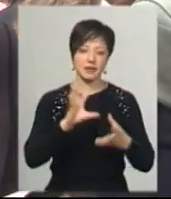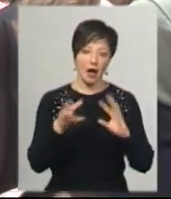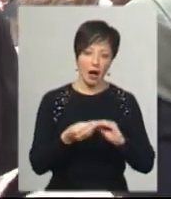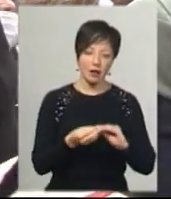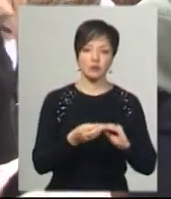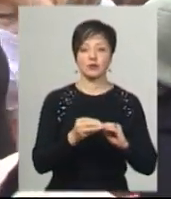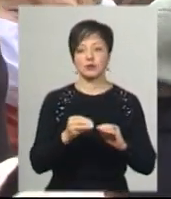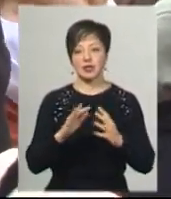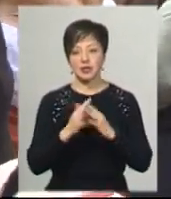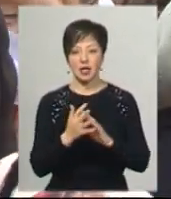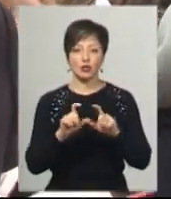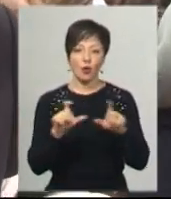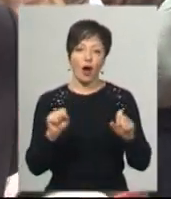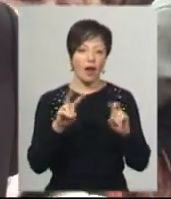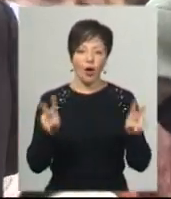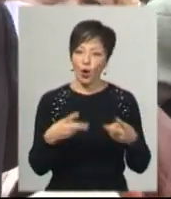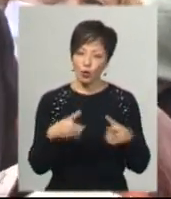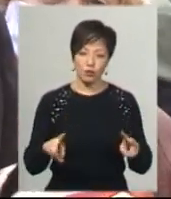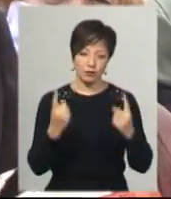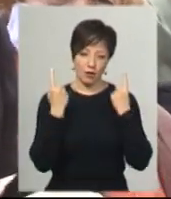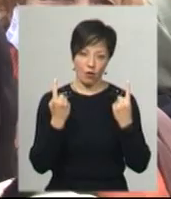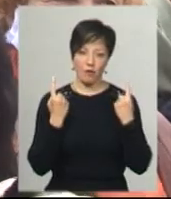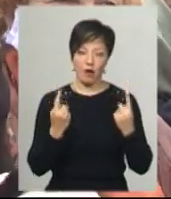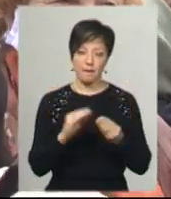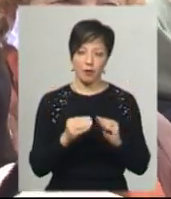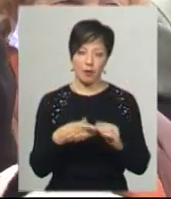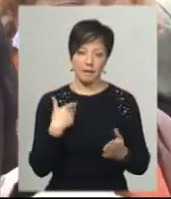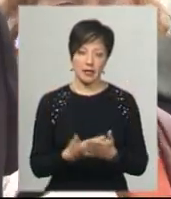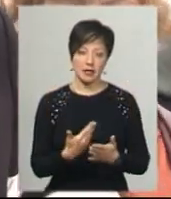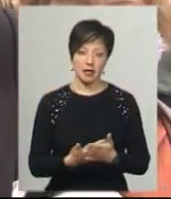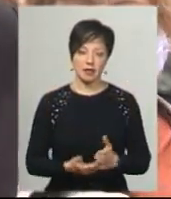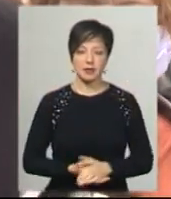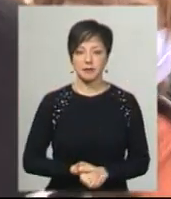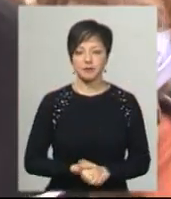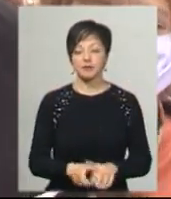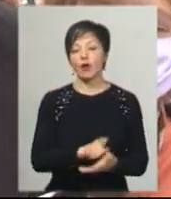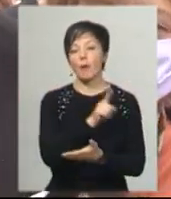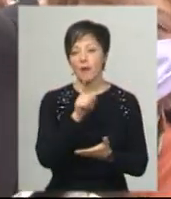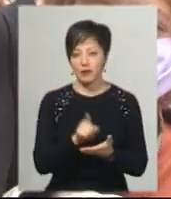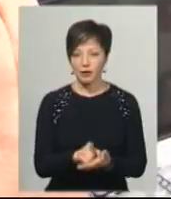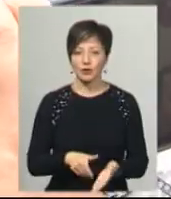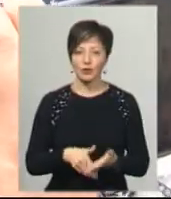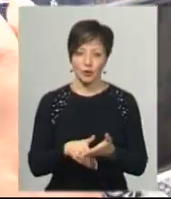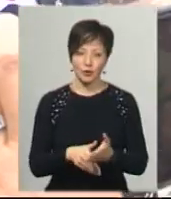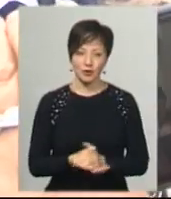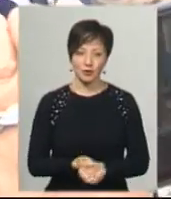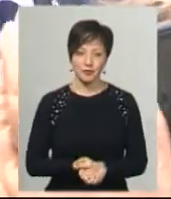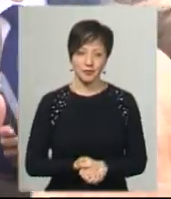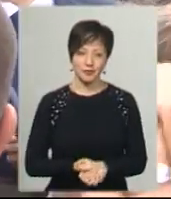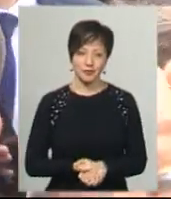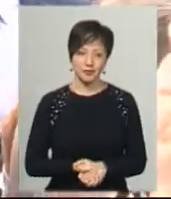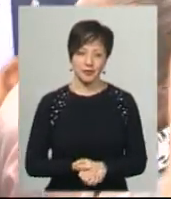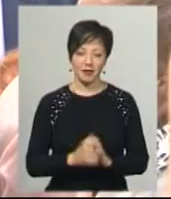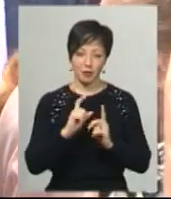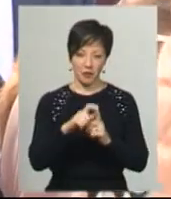і для школи, звісно. Але клуб – це така глобальна проблема, мені здається. ще відповіло? Обов'язково допоможу. Анастасія Збродова,